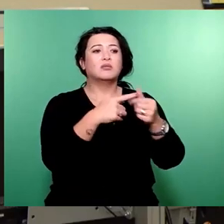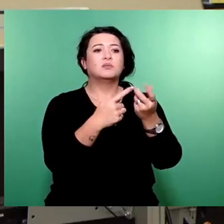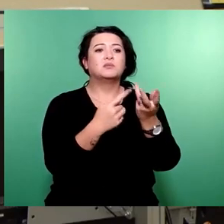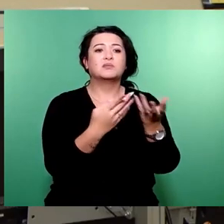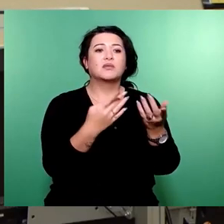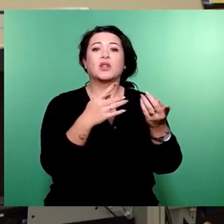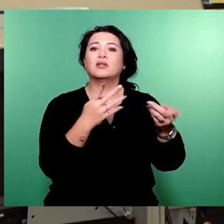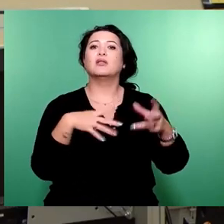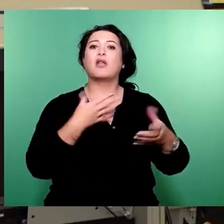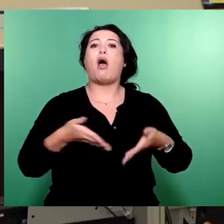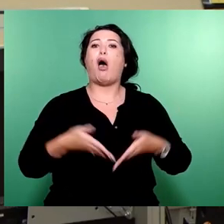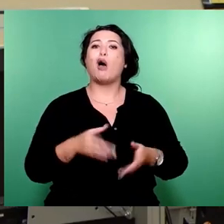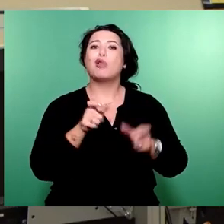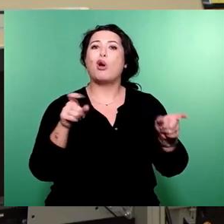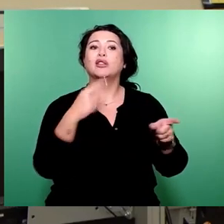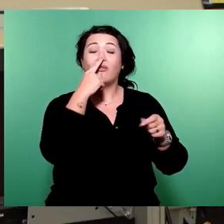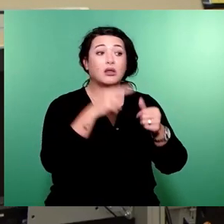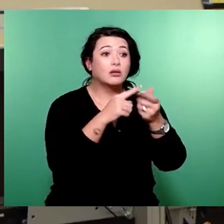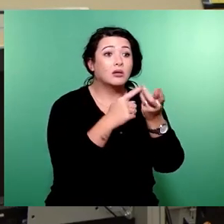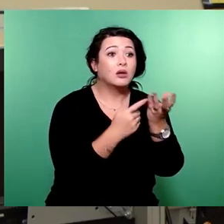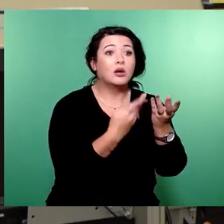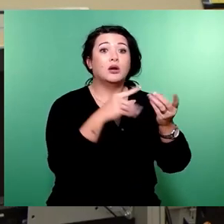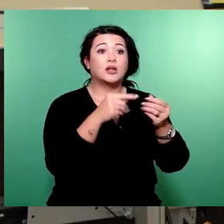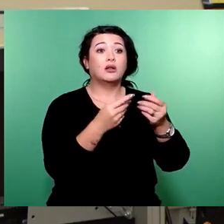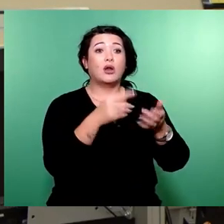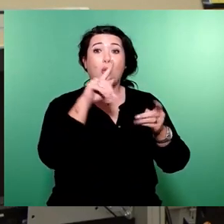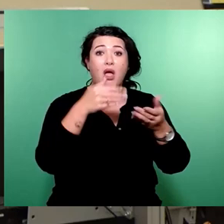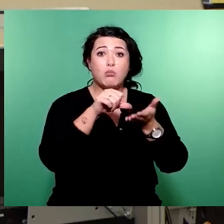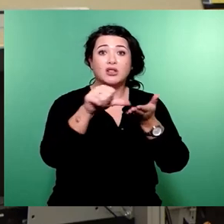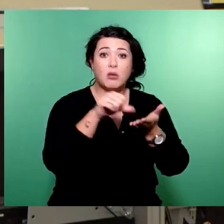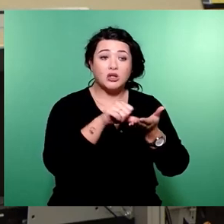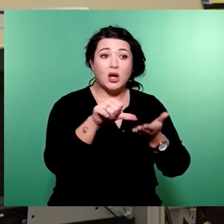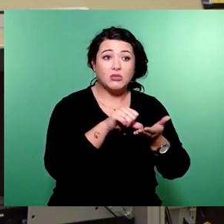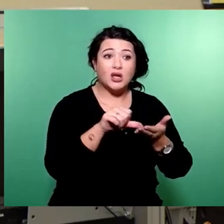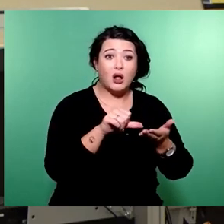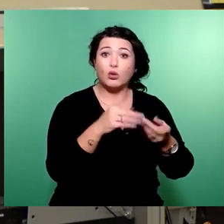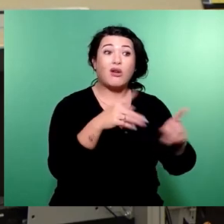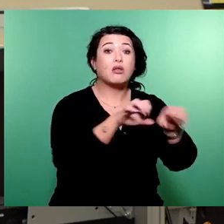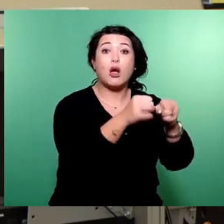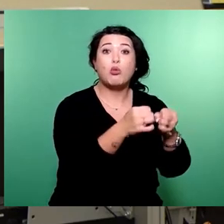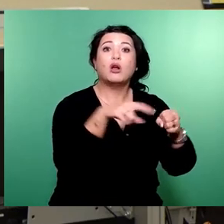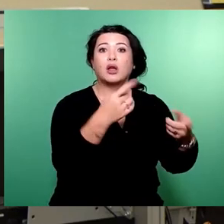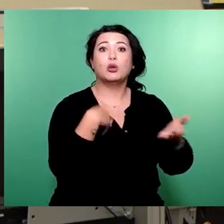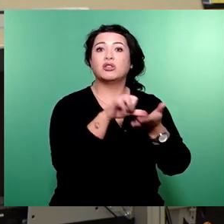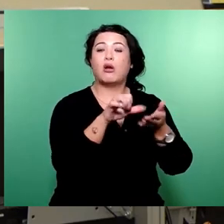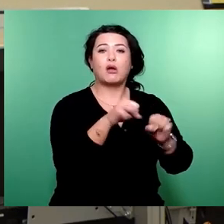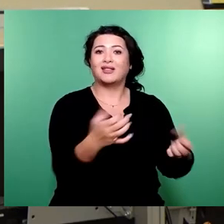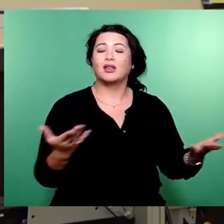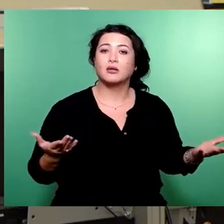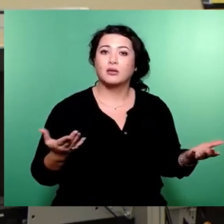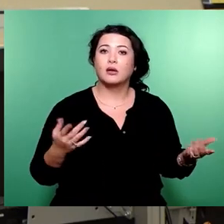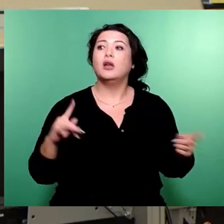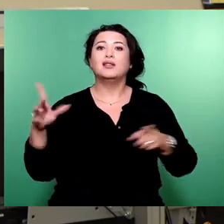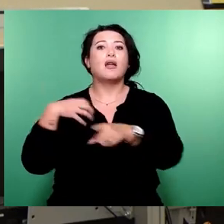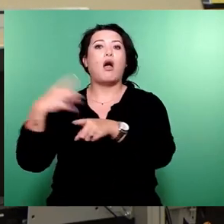das nicht mehr nutzen, wenn noch irgendwas kaputt geht und sowas. Sie setzen dort im Prinzip Arme unter Stress. Die Reichen bezahlen das. Und das Tolle ist, die